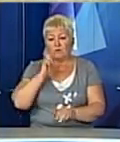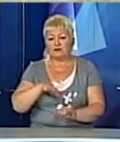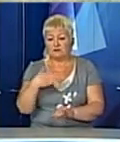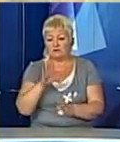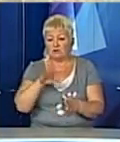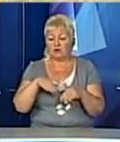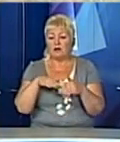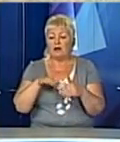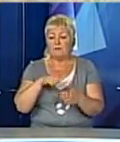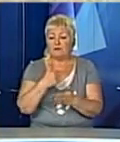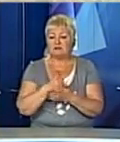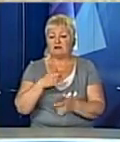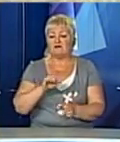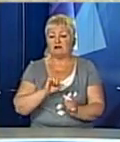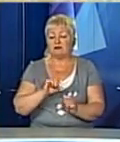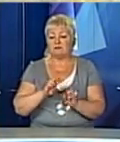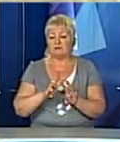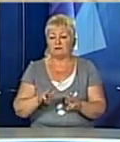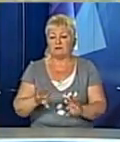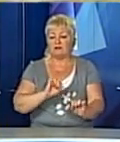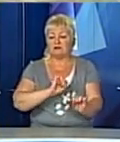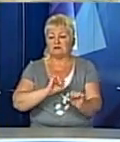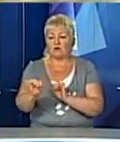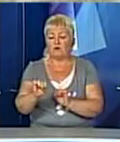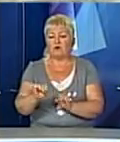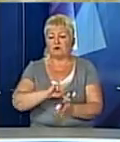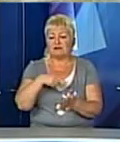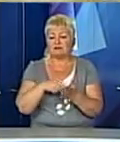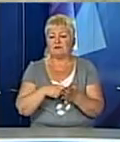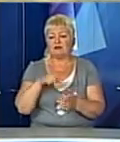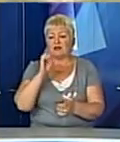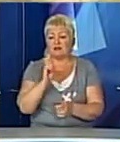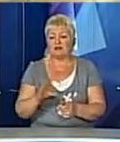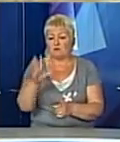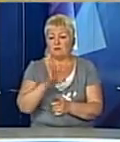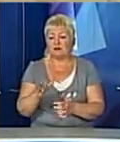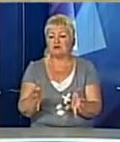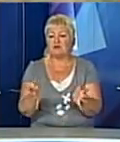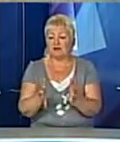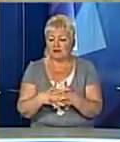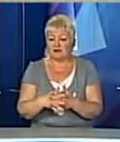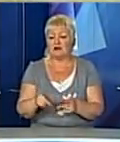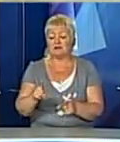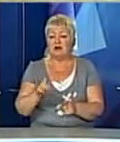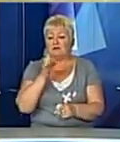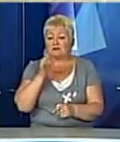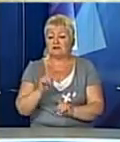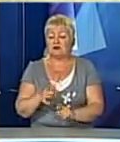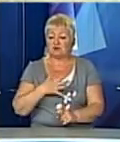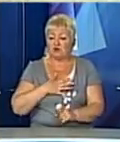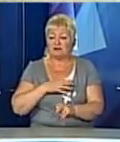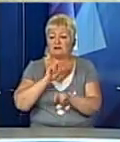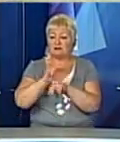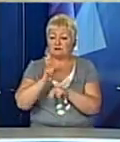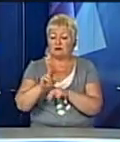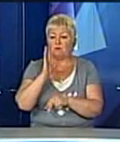заступник міністра оборони України з питань європейської інтеграції Ігор Долго. Він, зокрема, відзначив, що канадські інструктори будуть